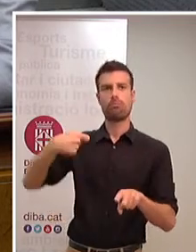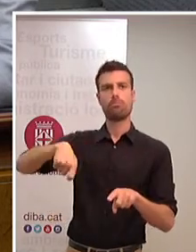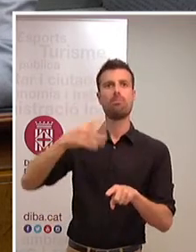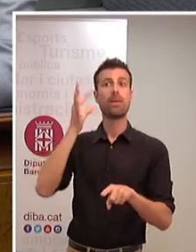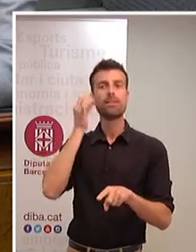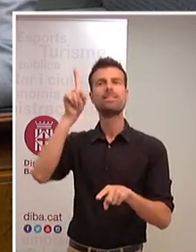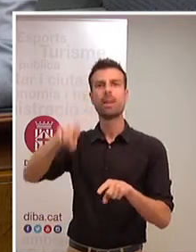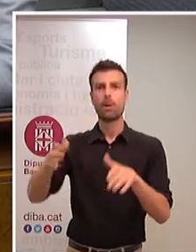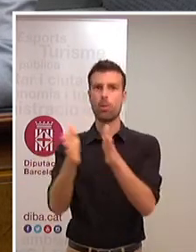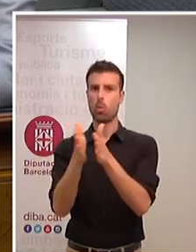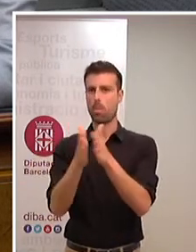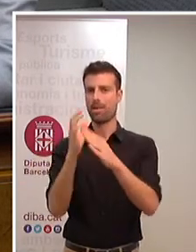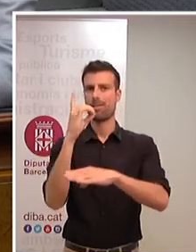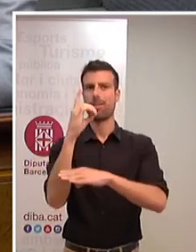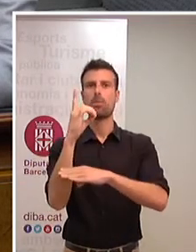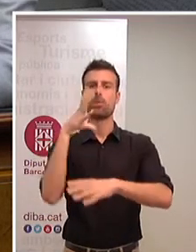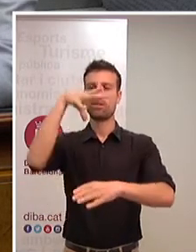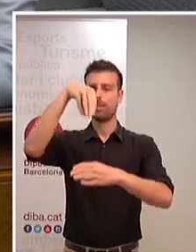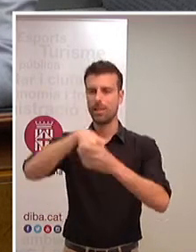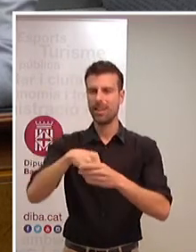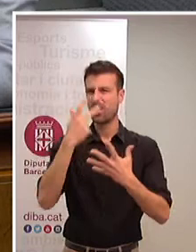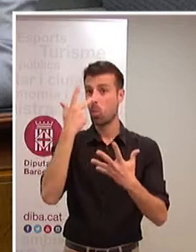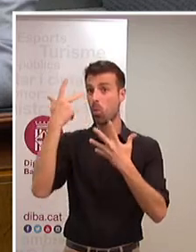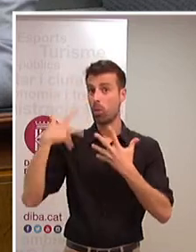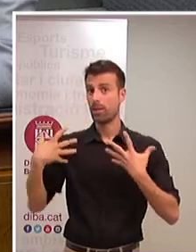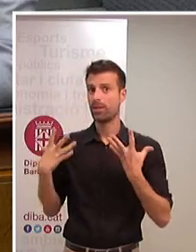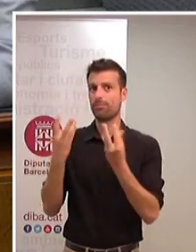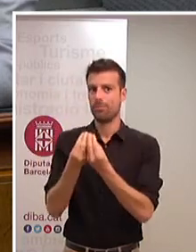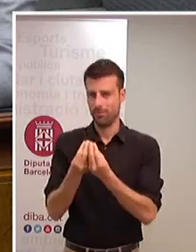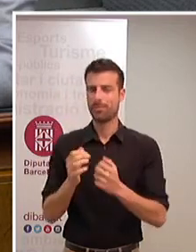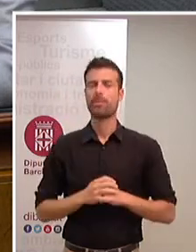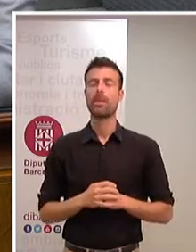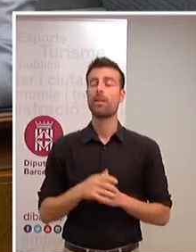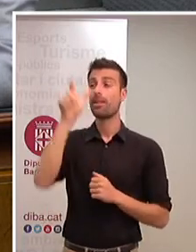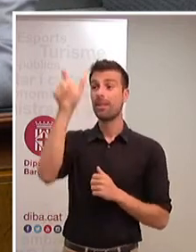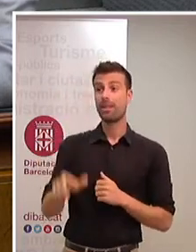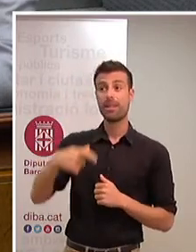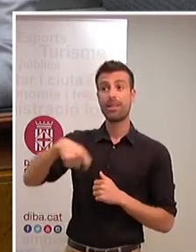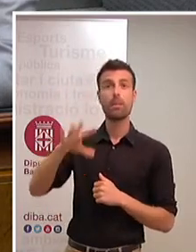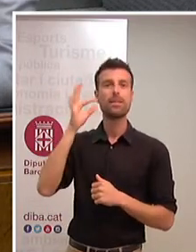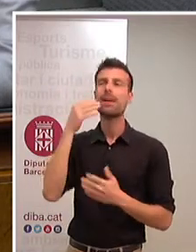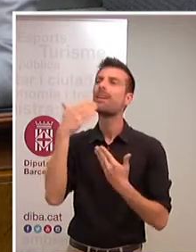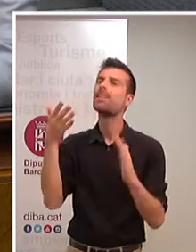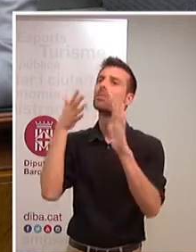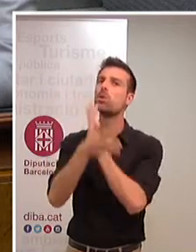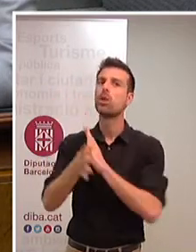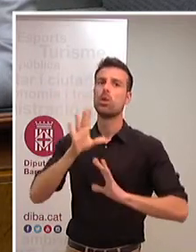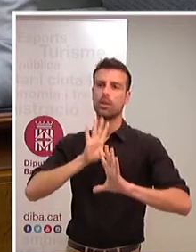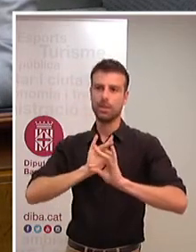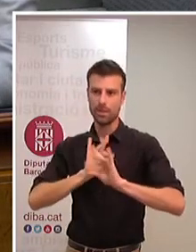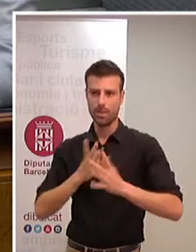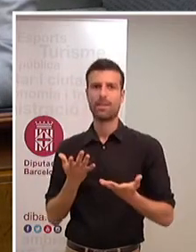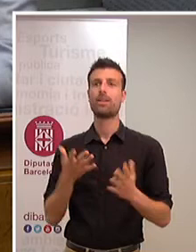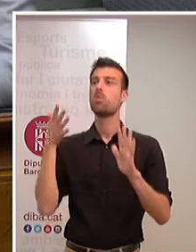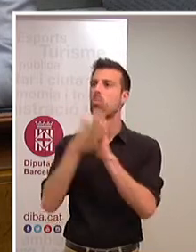companya la Diputació als vuit darrers anys. Aquest gràcies, presidenta, per la teva sensibilitat, per la teva manera